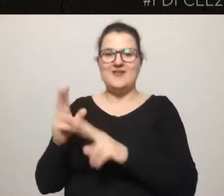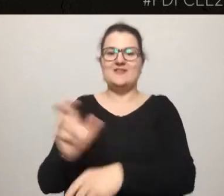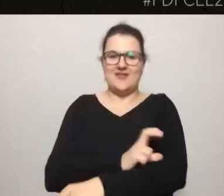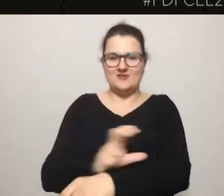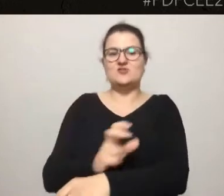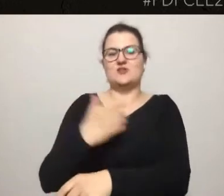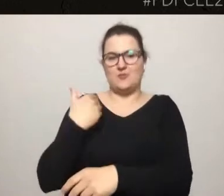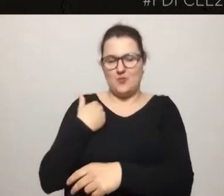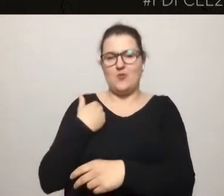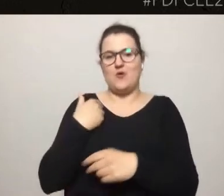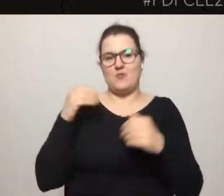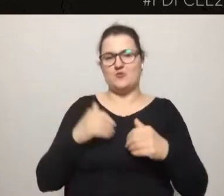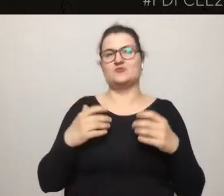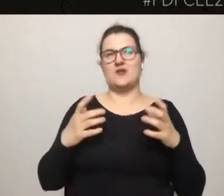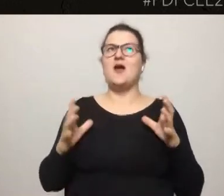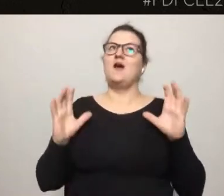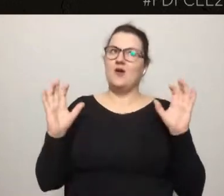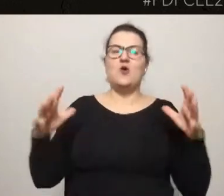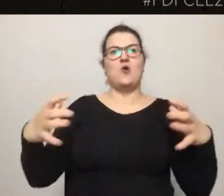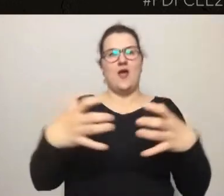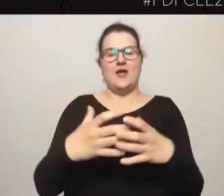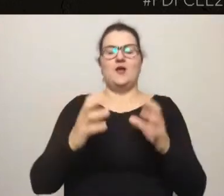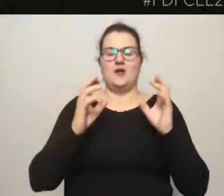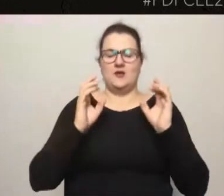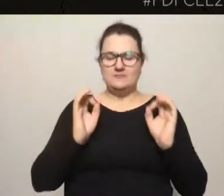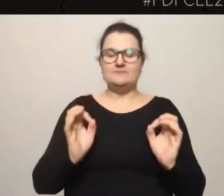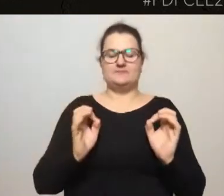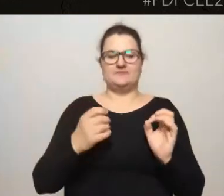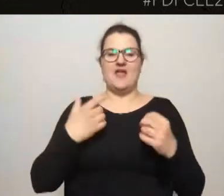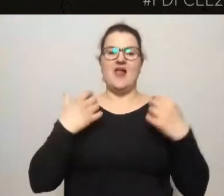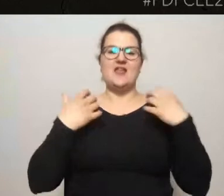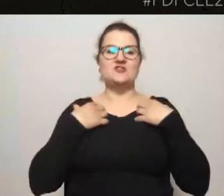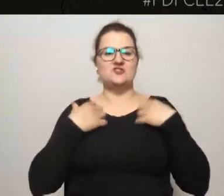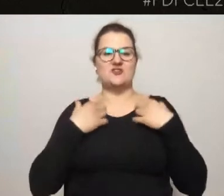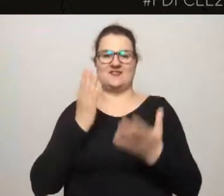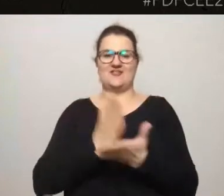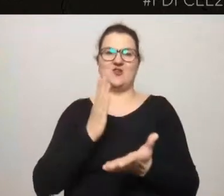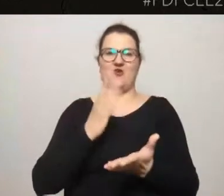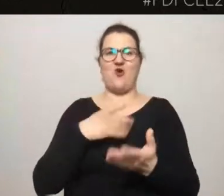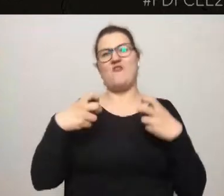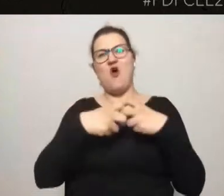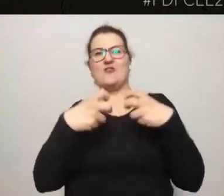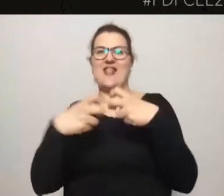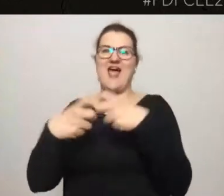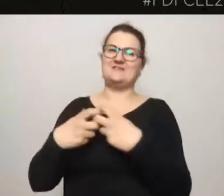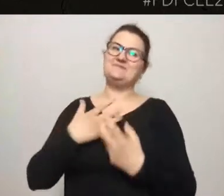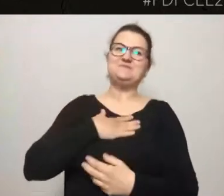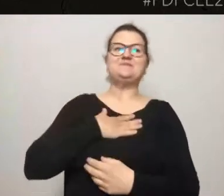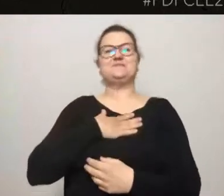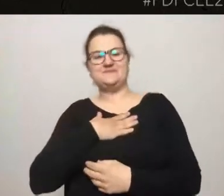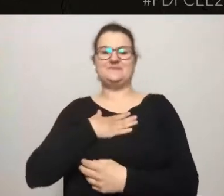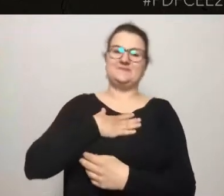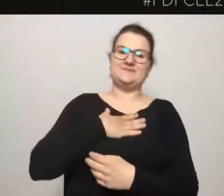jestem socjolożką i do życia tylko w stylu online mam dosyć sceptyczne podejście. Tutaj Wojciech mówił na początku, że mamy